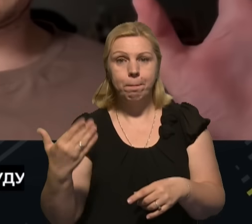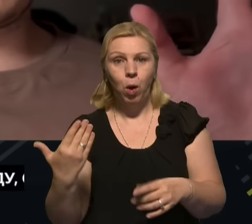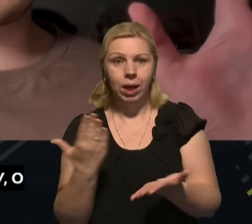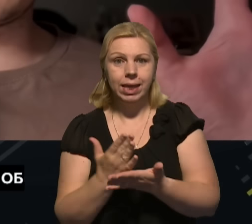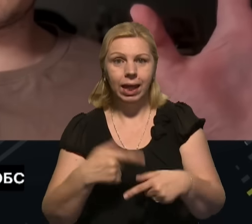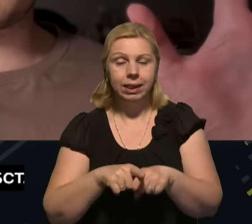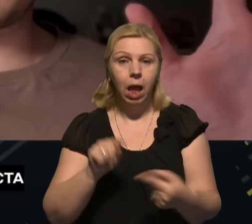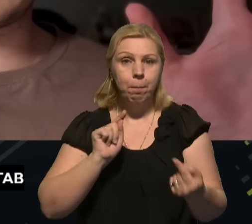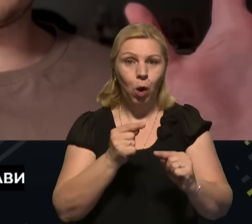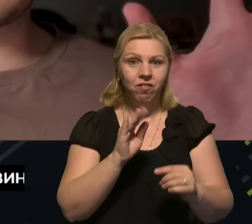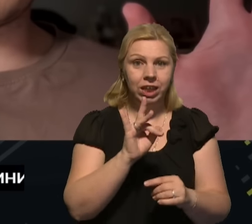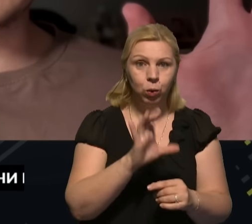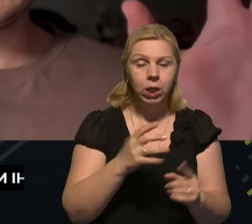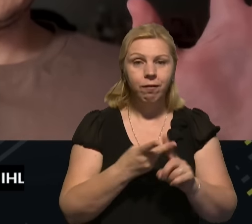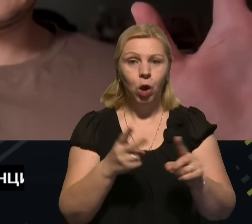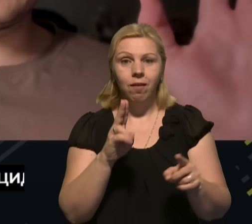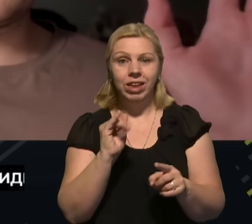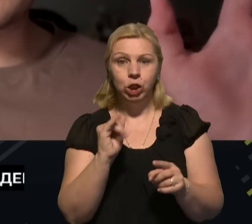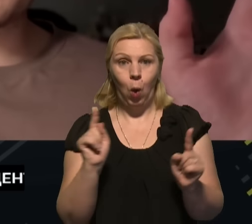оцей антивірус, з іншого боку є Windows.